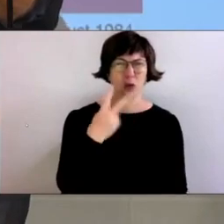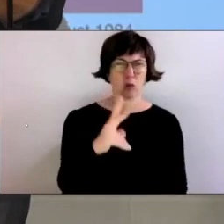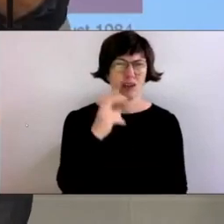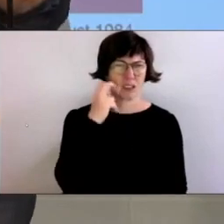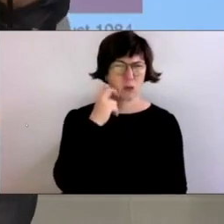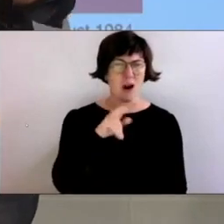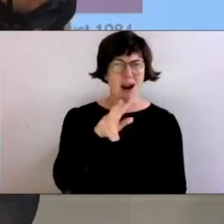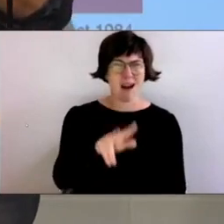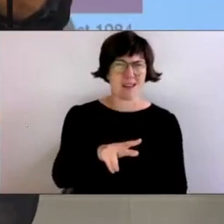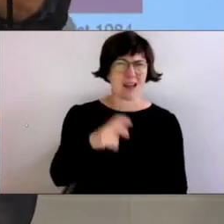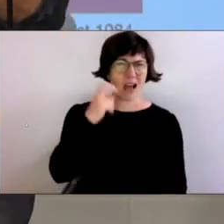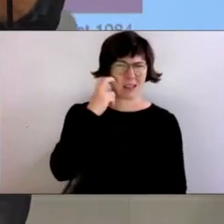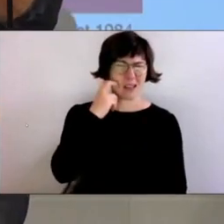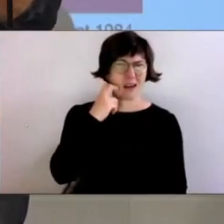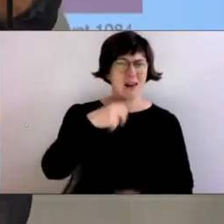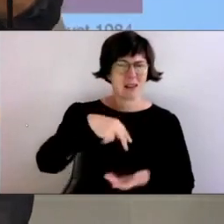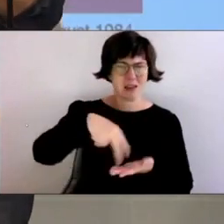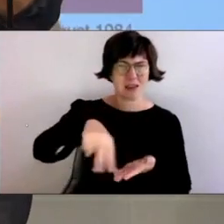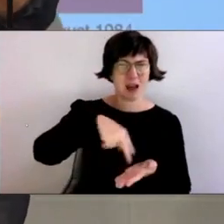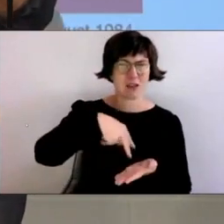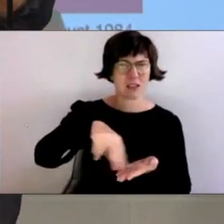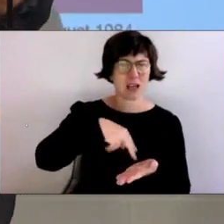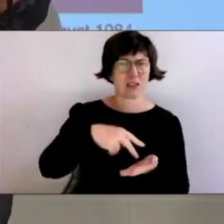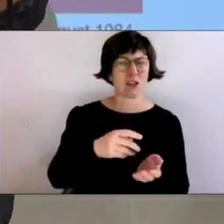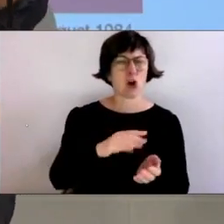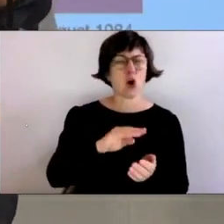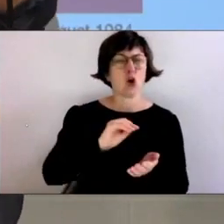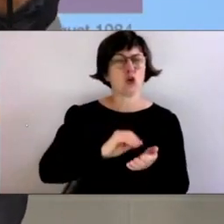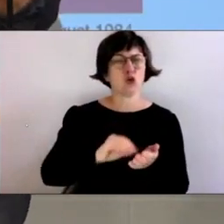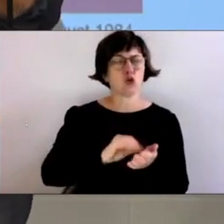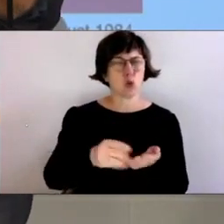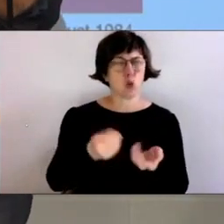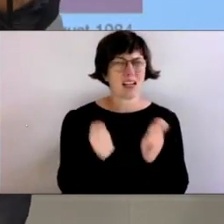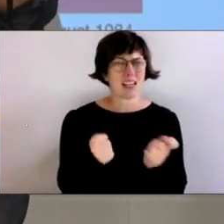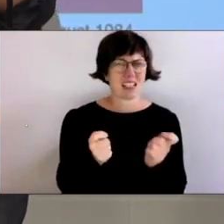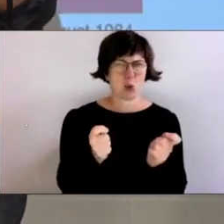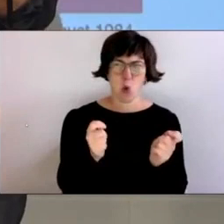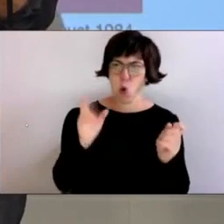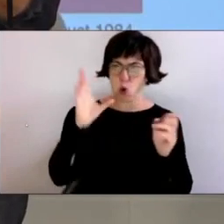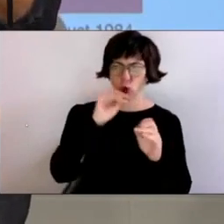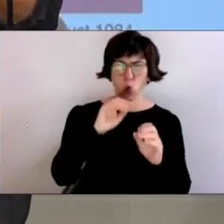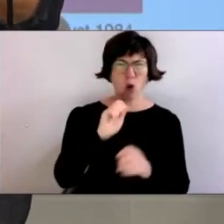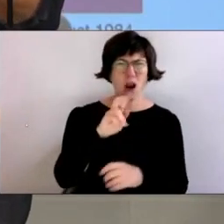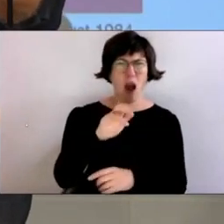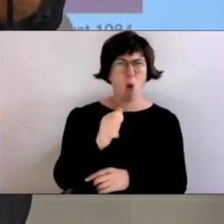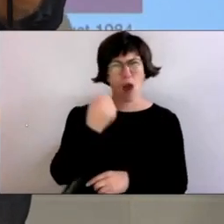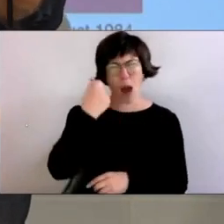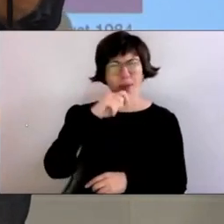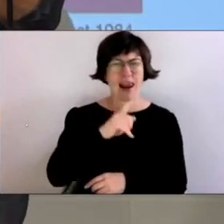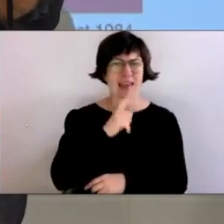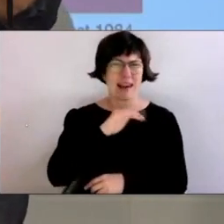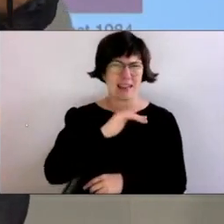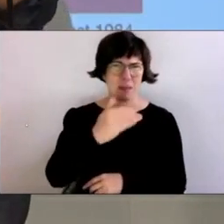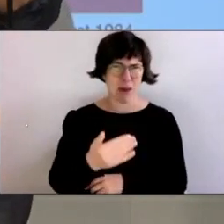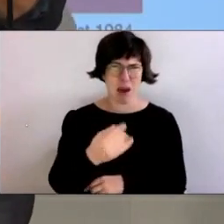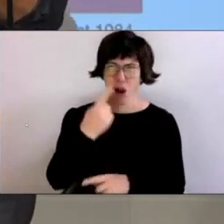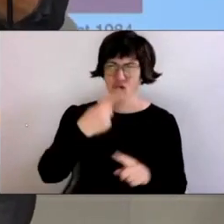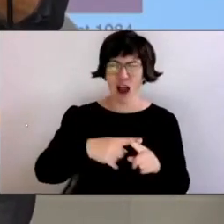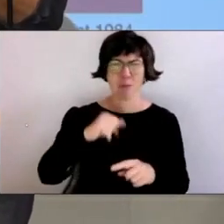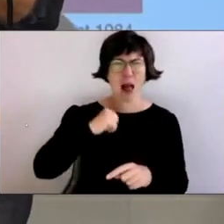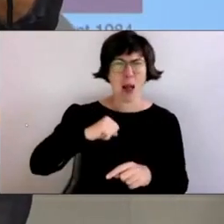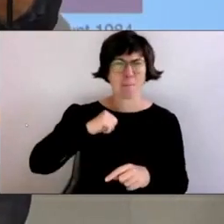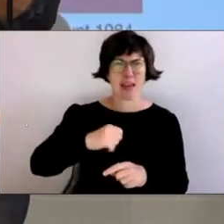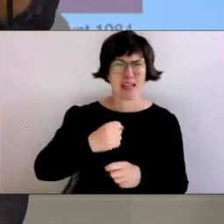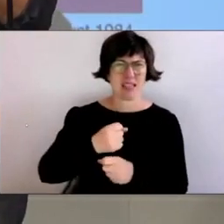Jahre alt und tanzte unter Aufsicht der Lehrkräfte bei der Schuldisco in einer abgedunkelten Aula in Berlin-Lichtenberg. Plötzlich trat ein Mädchen zum